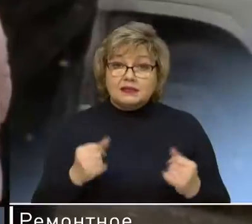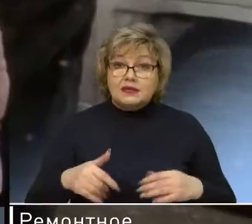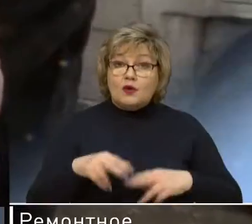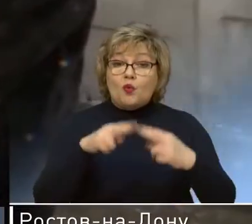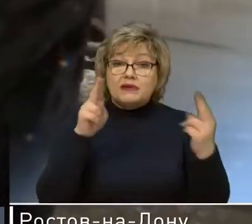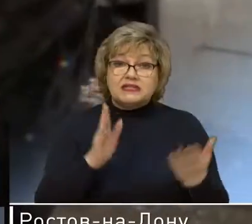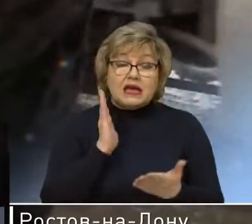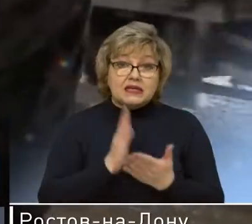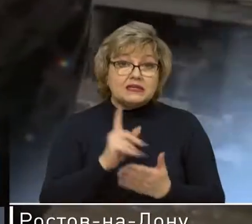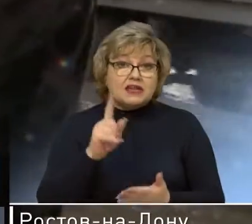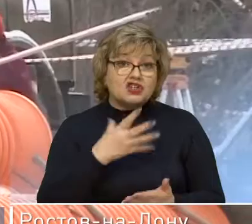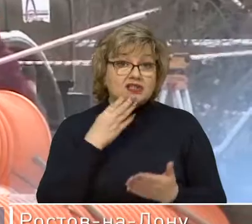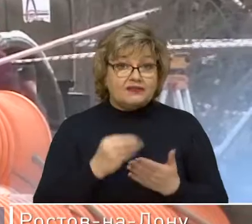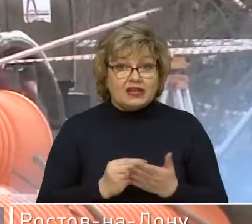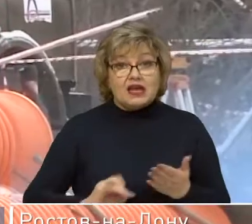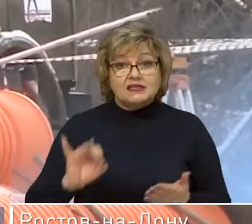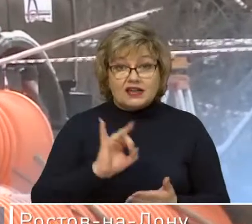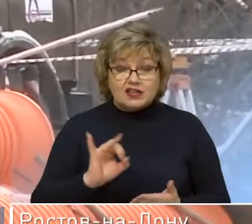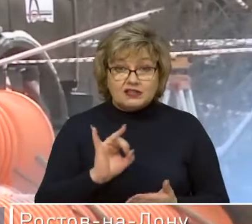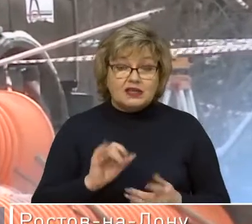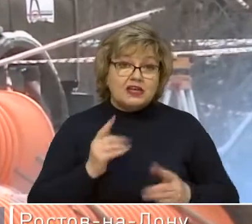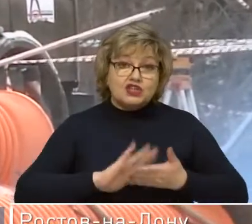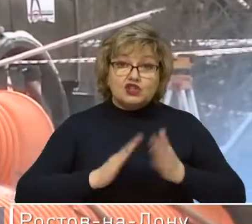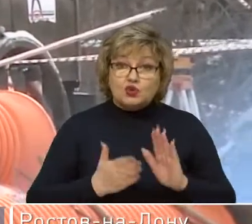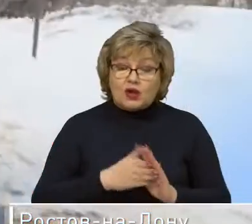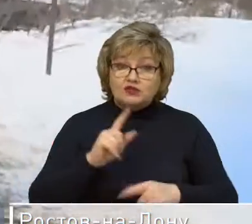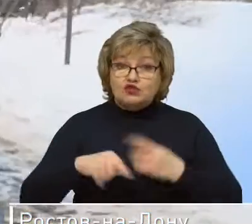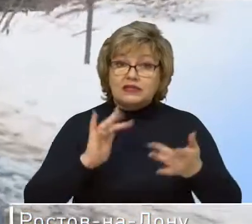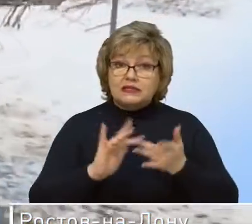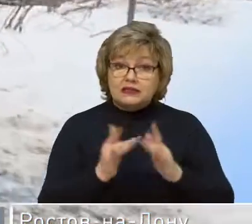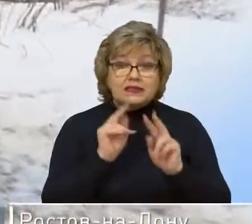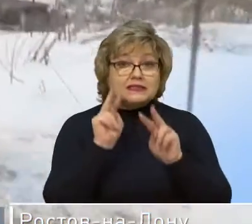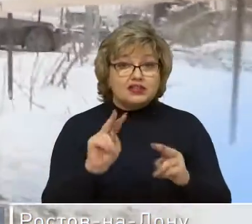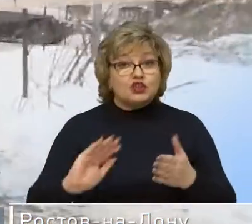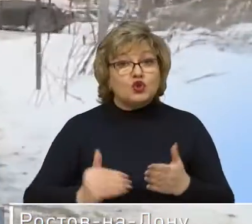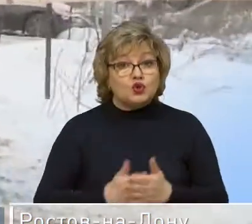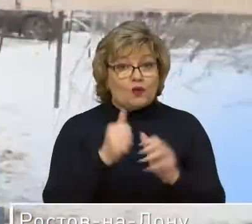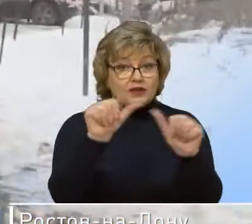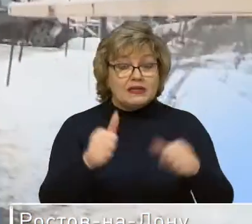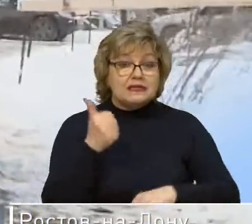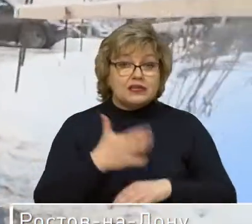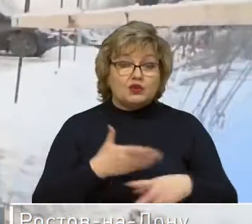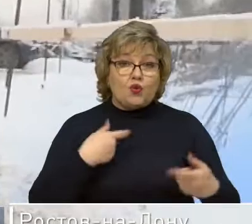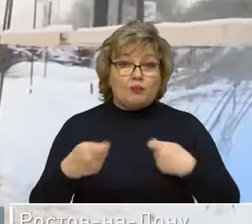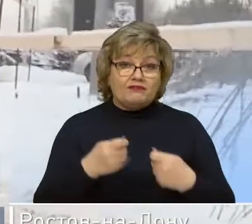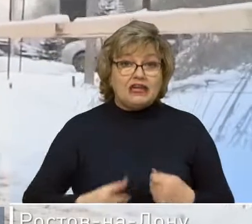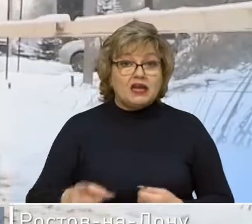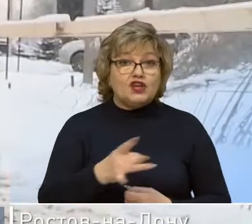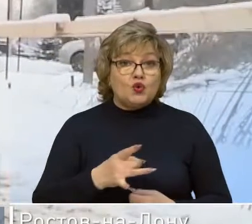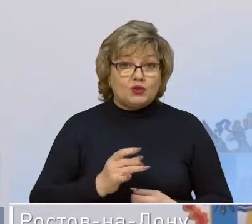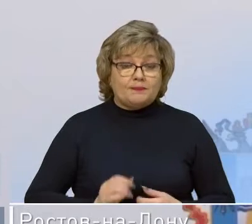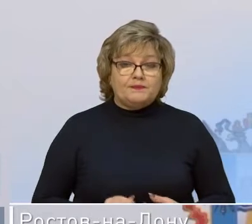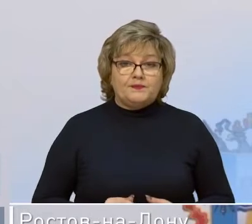Малиновского есть даже своя страница. За ситуацией через соцсети следит новая структура – Центр управления регионом.